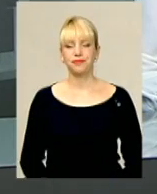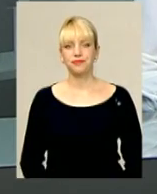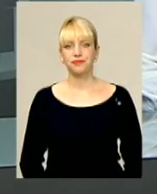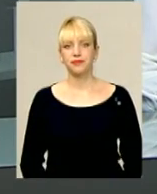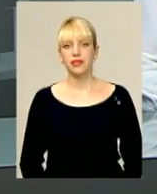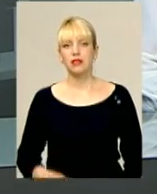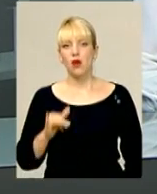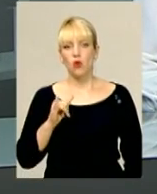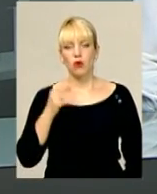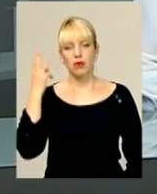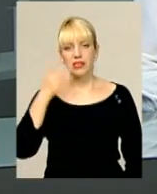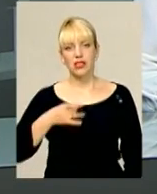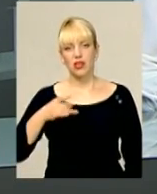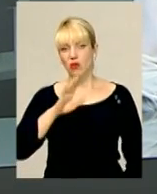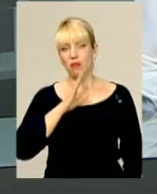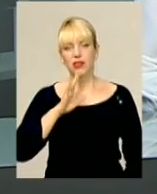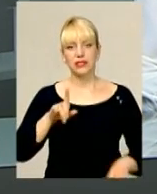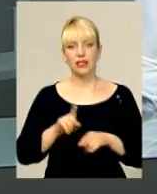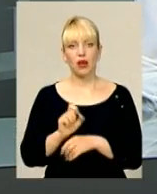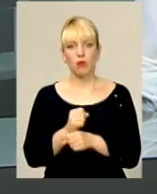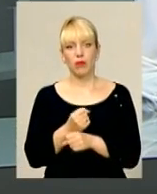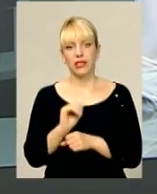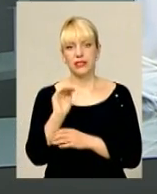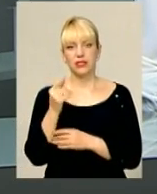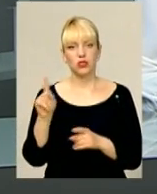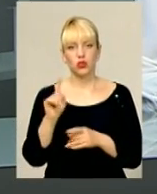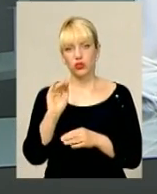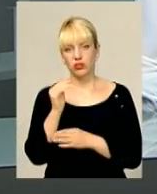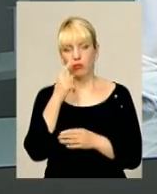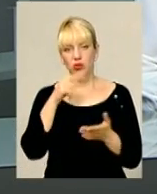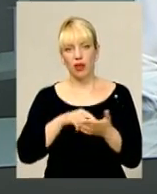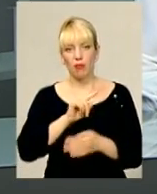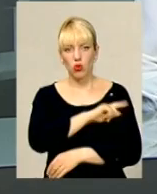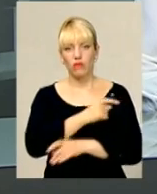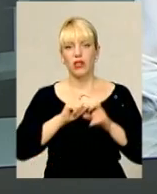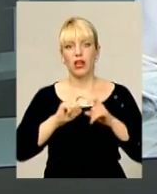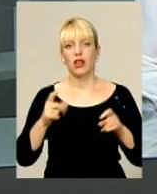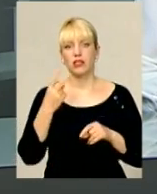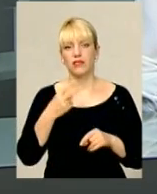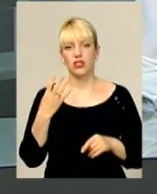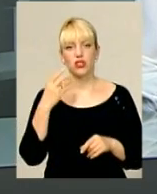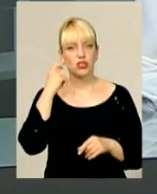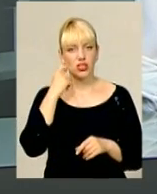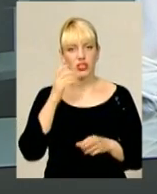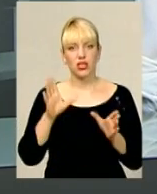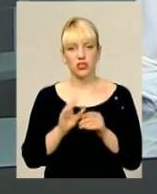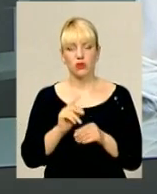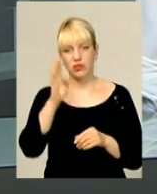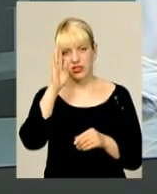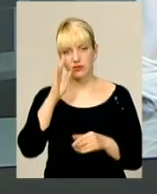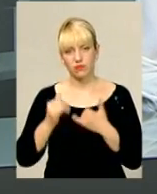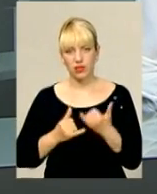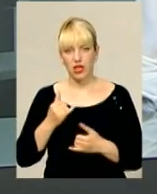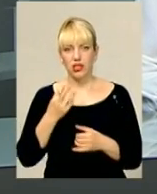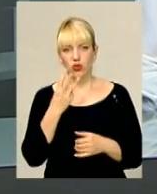У Хмельницькому районі мати так побила дитину, що вона потрапила до лікарні. 22-річна жінка разом із співмешканцем та